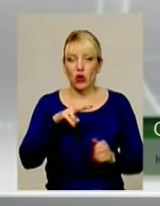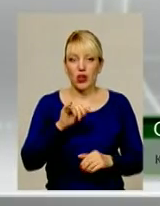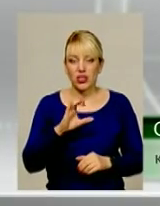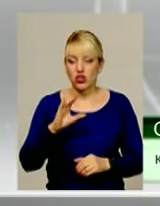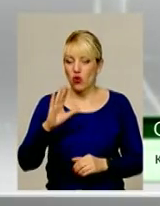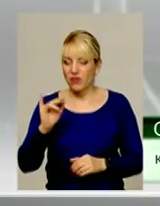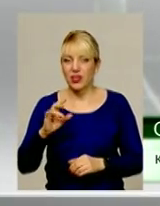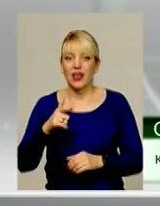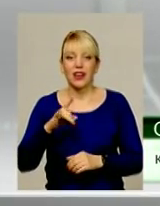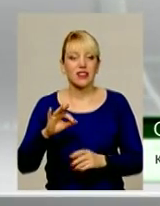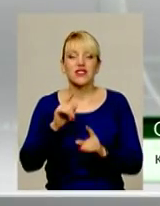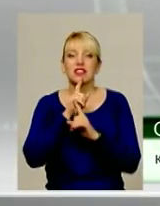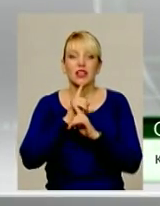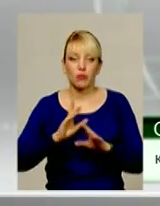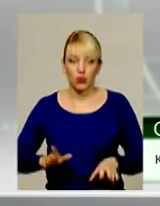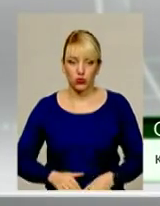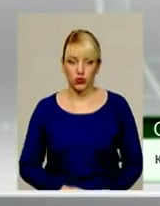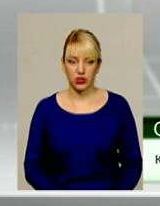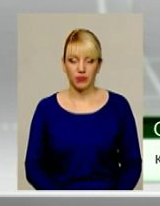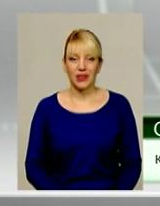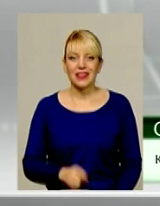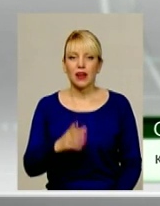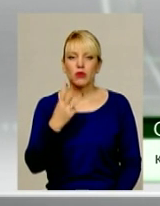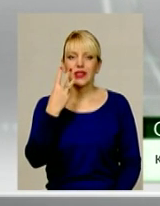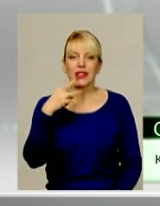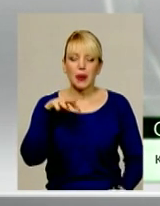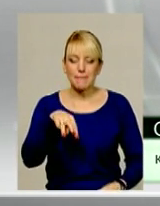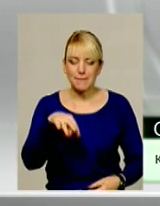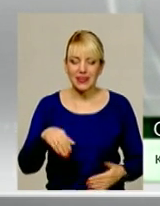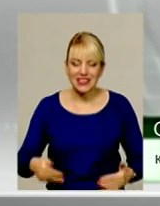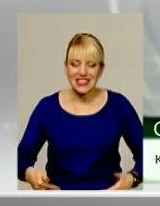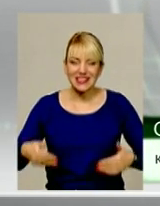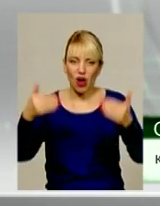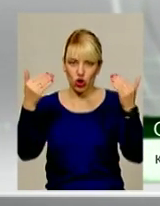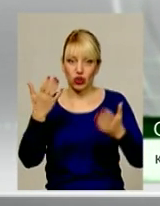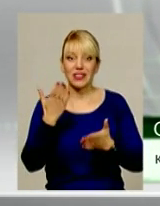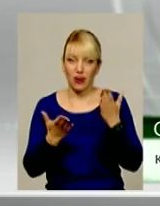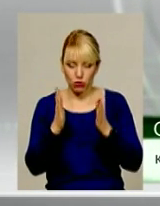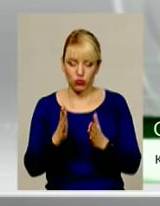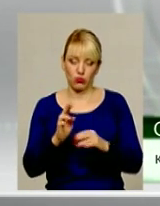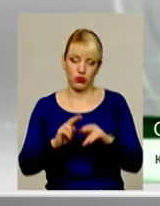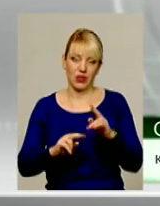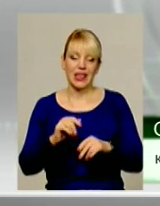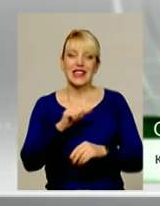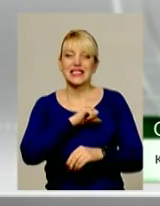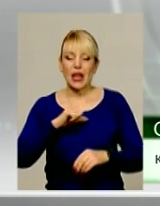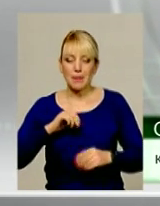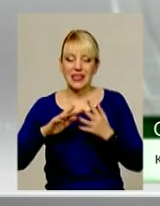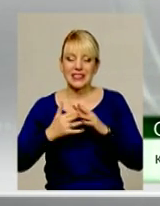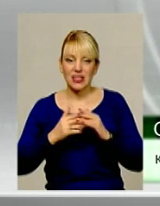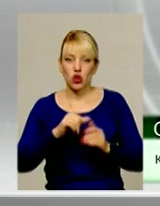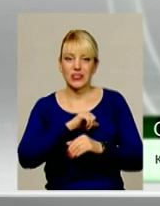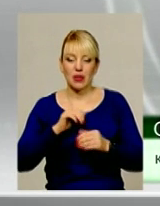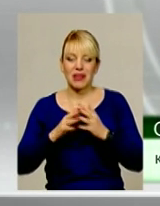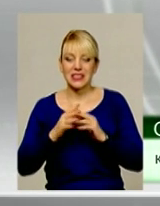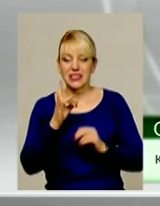буде здивельне насадження, там буде трьохмітрове загороження, якщо це буде будівництво. І саме село, сама сільрада і самі люди, які громада Олєсо